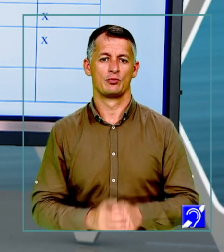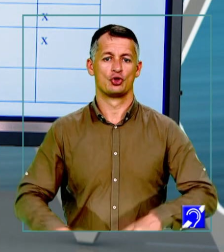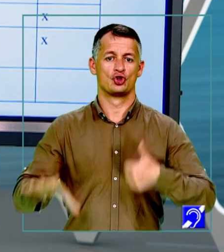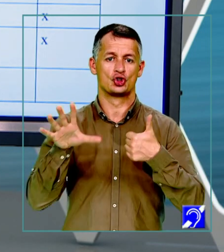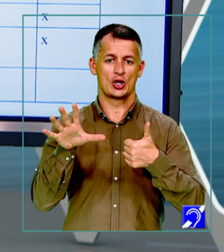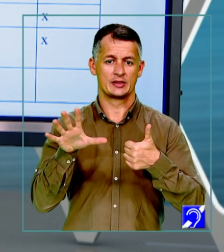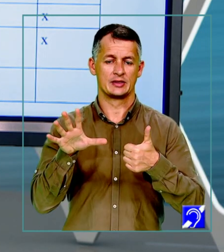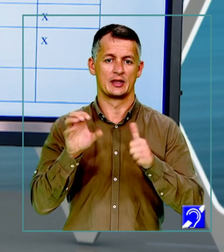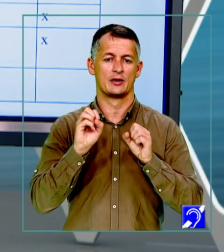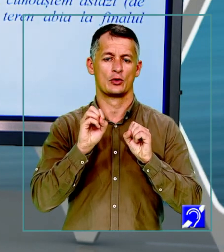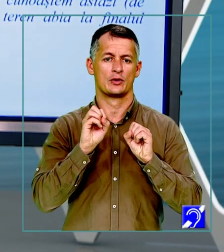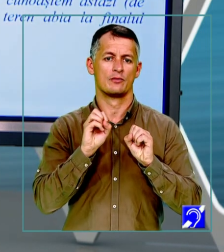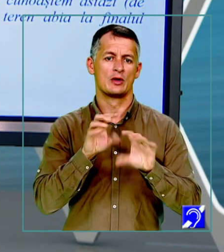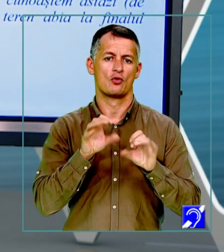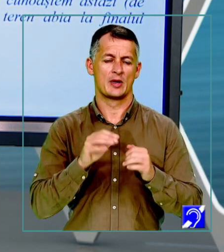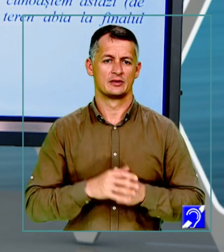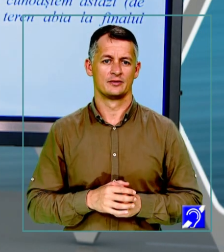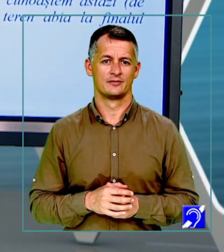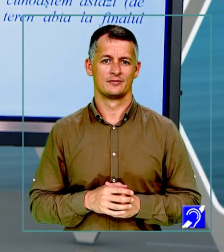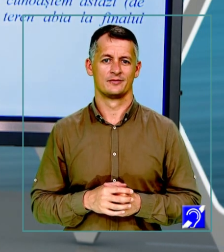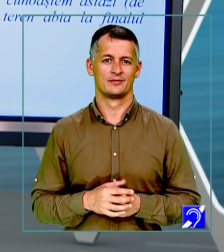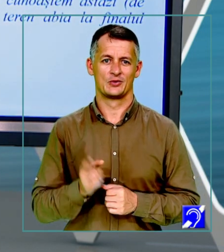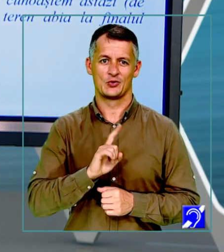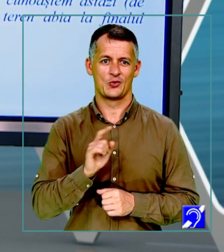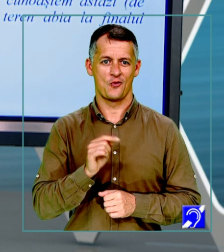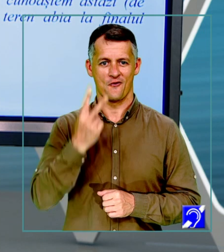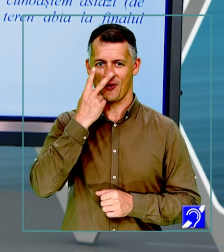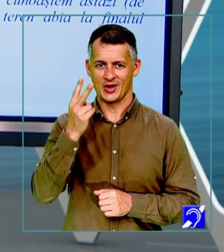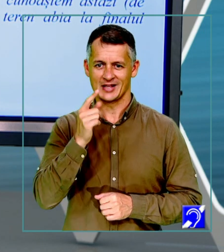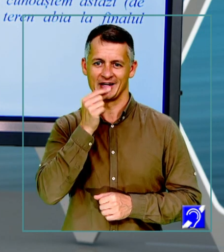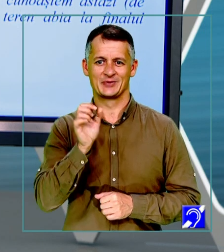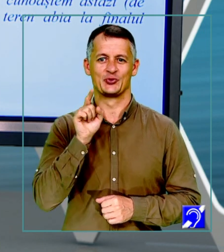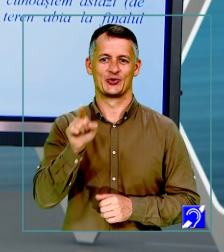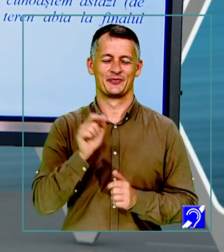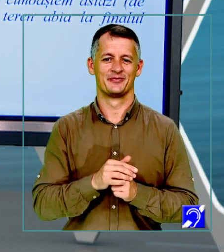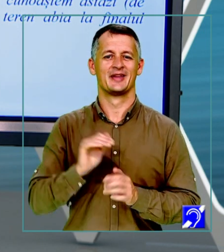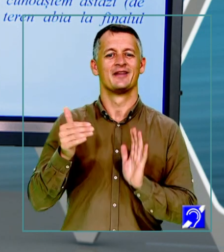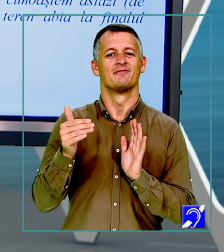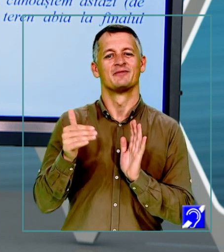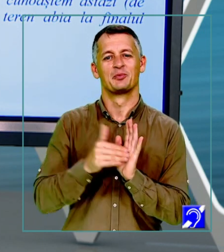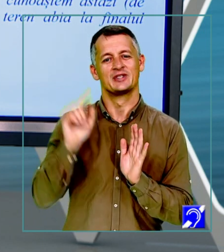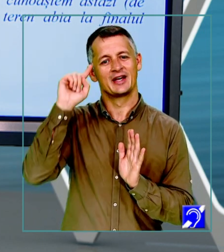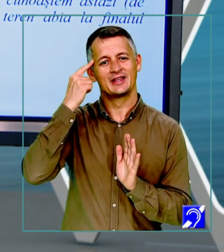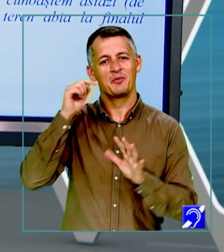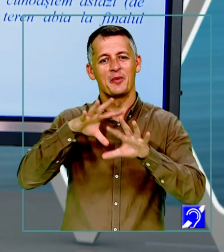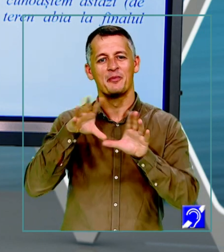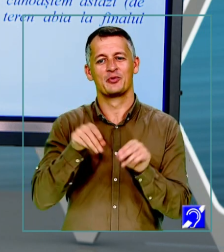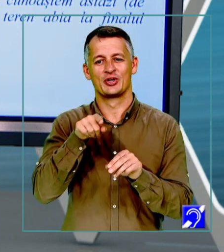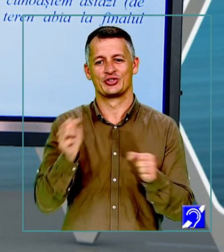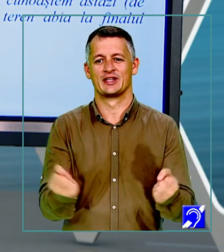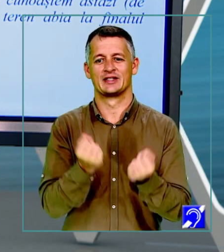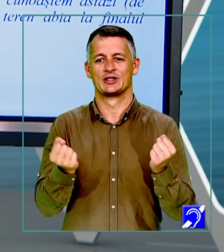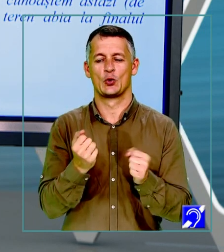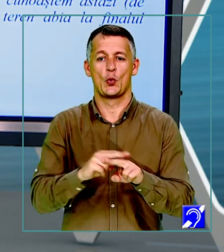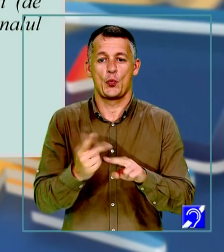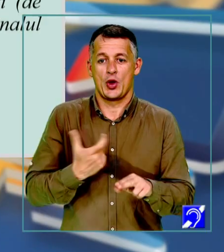citesc imediat și vă rog să nu trageți cu ochiul la răspunsurile mele. Vreau să gândim împreună acest exercițiu și să vedem cum s-ar putea